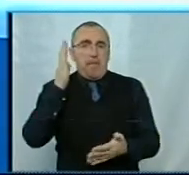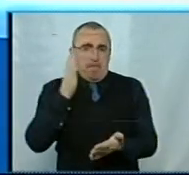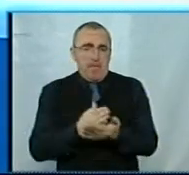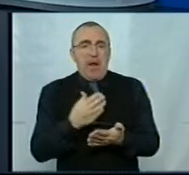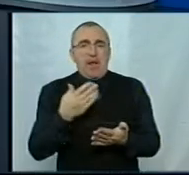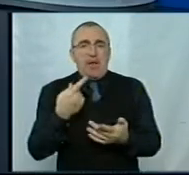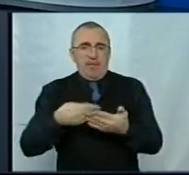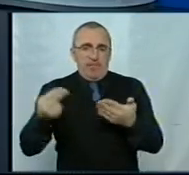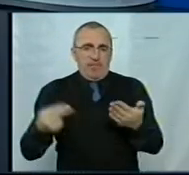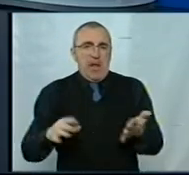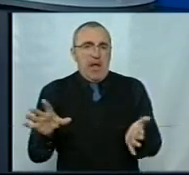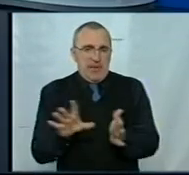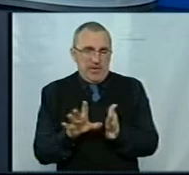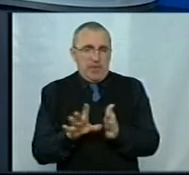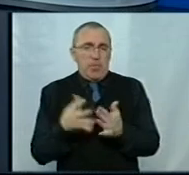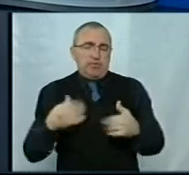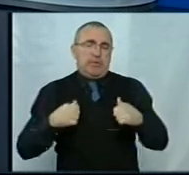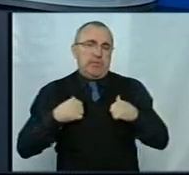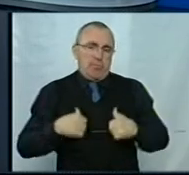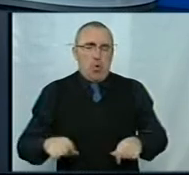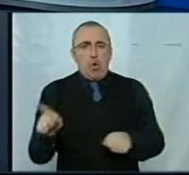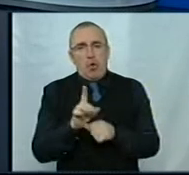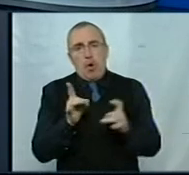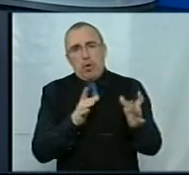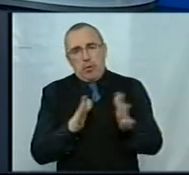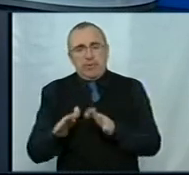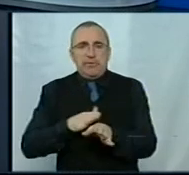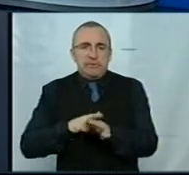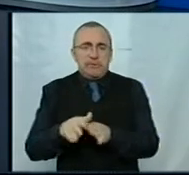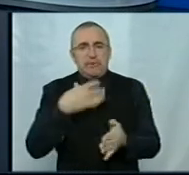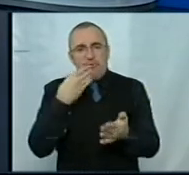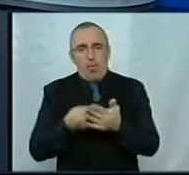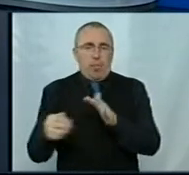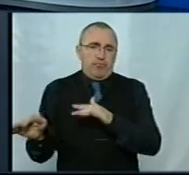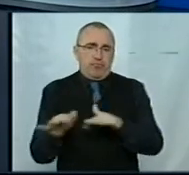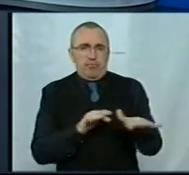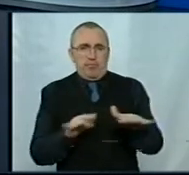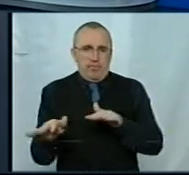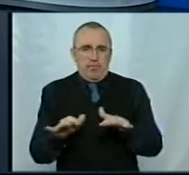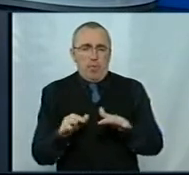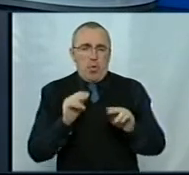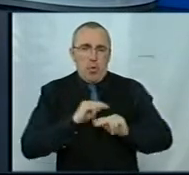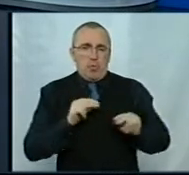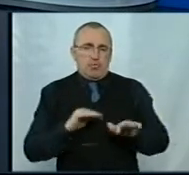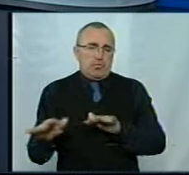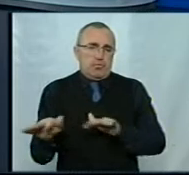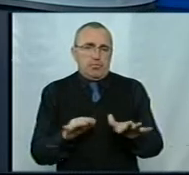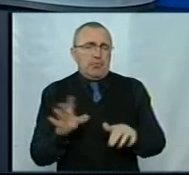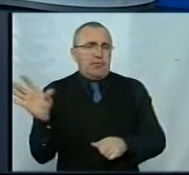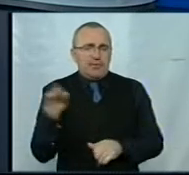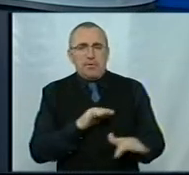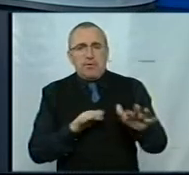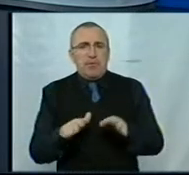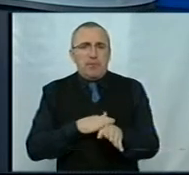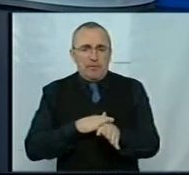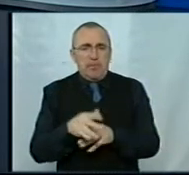електронний підпис і він, ну, вже спокійно, в нормальному режимі здійснює свою операційну діяльність. Ну, операційну в плані робочу просто. Всі події відбудуться